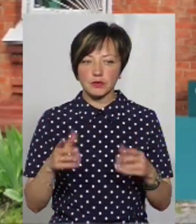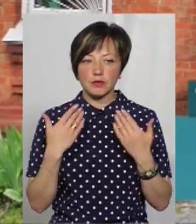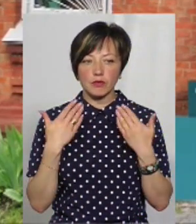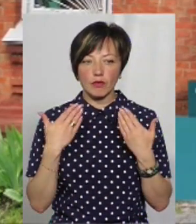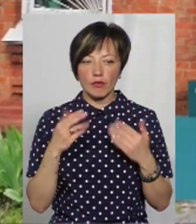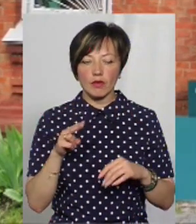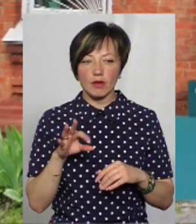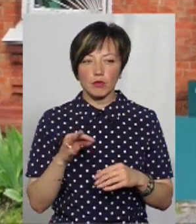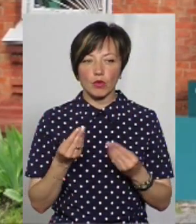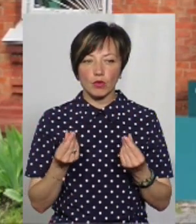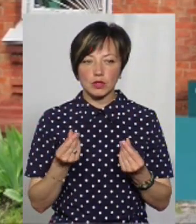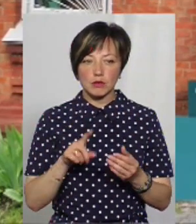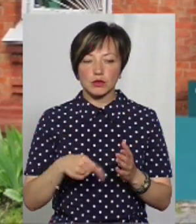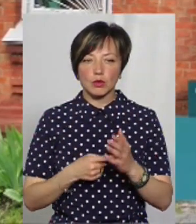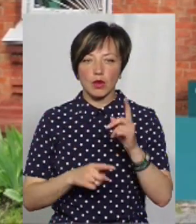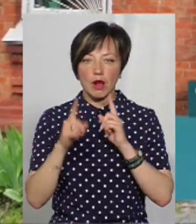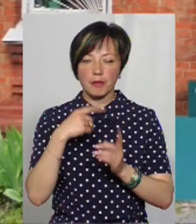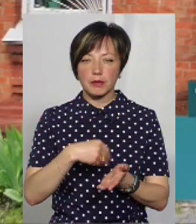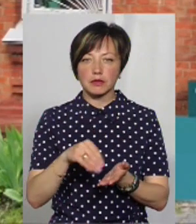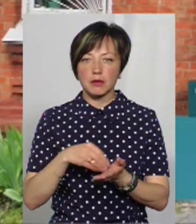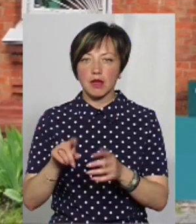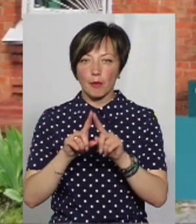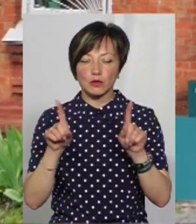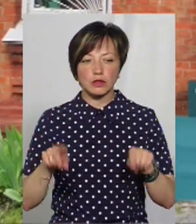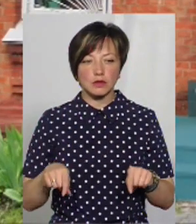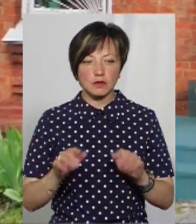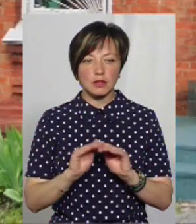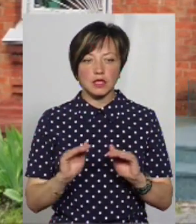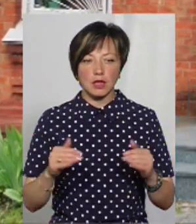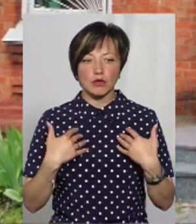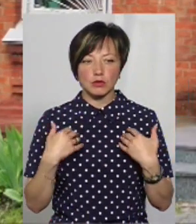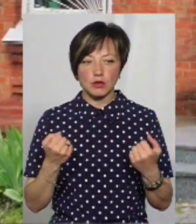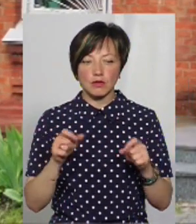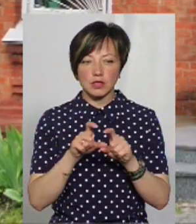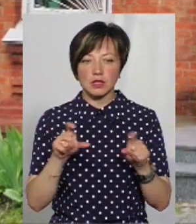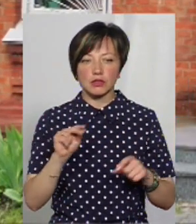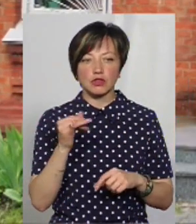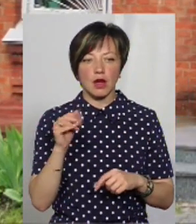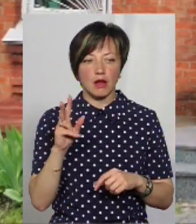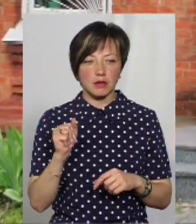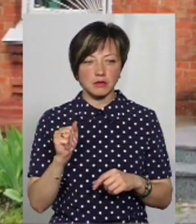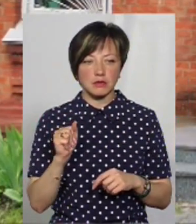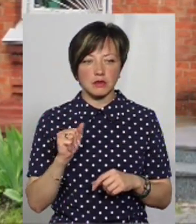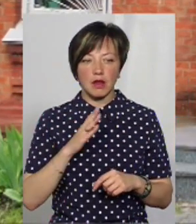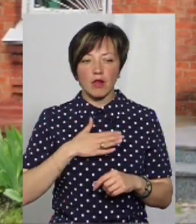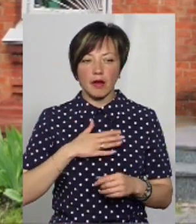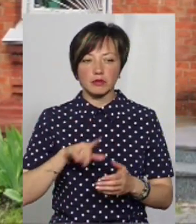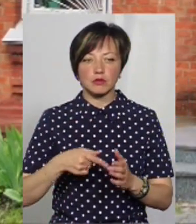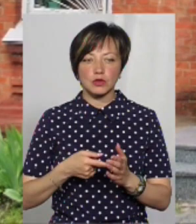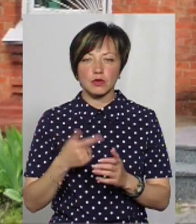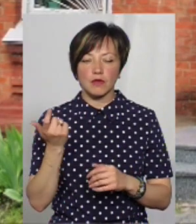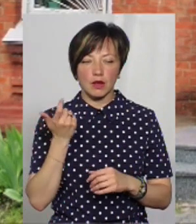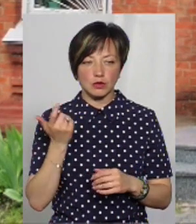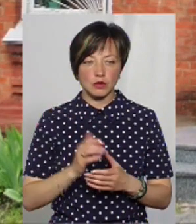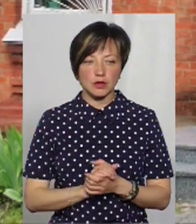кошту міської ради, для придбання путівок в дитячий оздоровчий заклад «Чайка» нашої міської комунальної